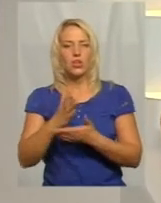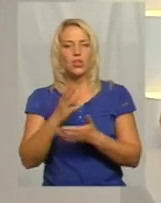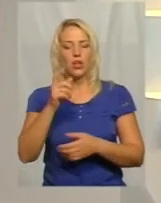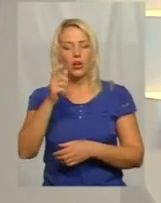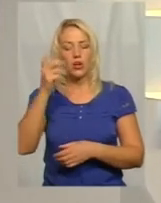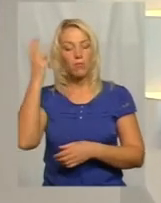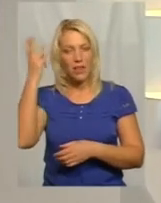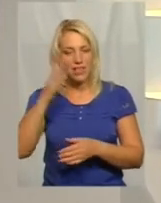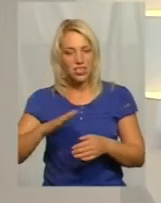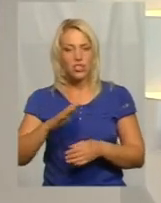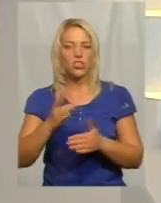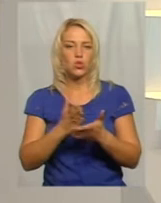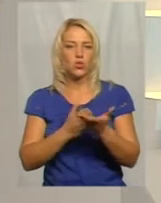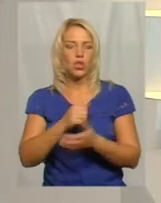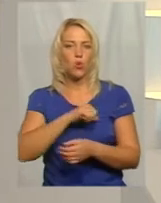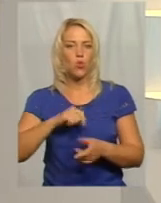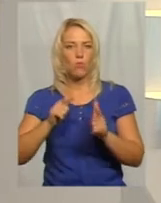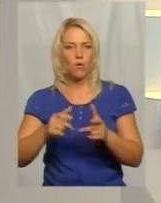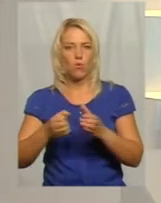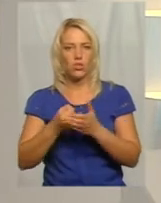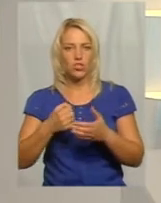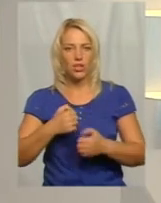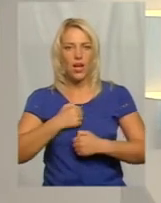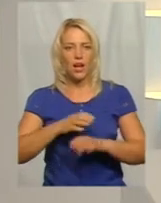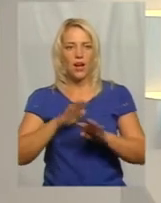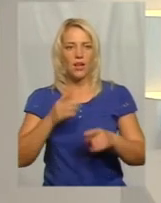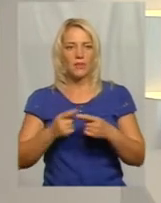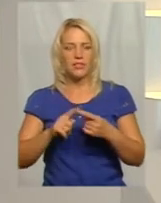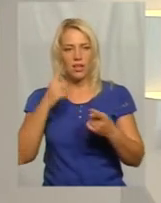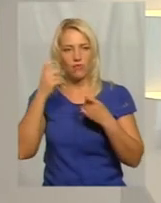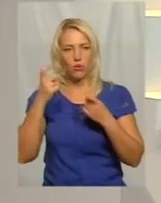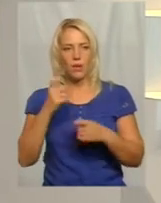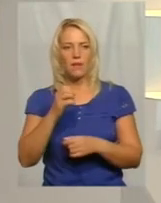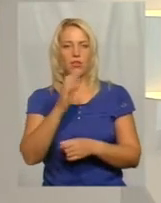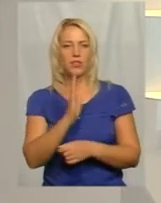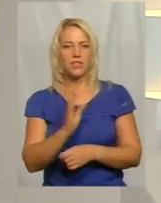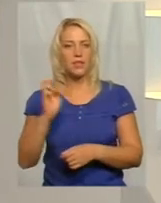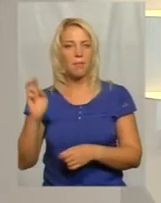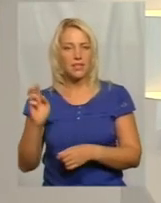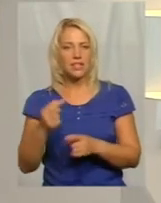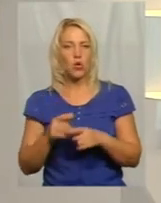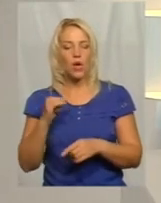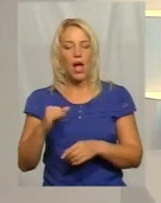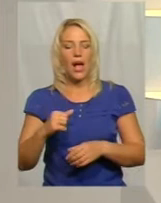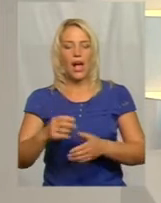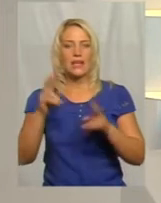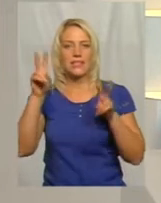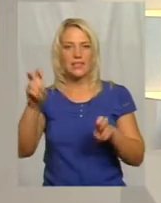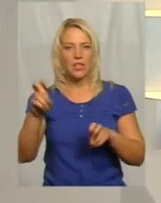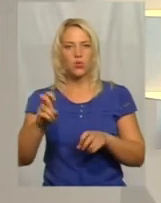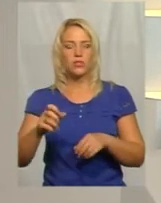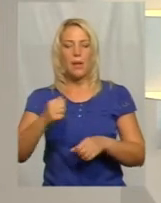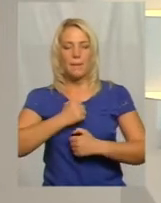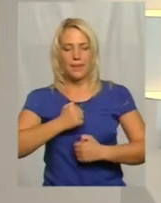армії. Це інформація від керівника Хмельницького загону Української добровольчої армії Валентини Базилюк. А статус бійця-добровольця мають